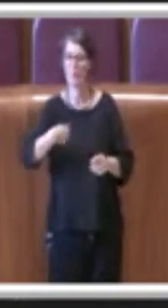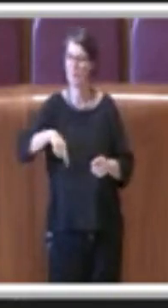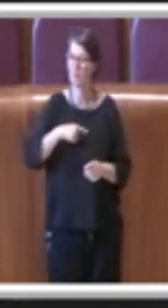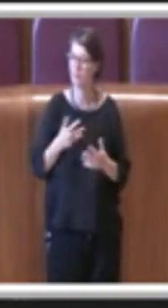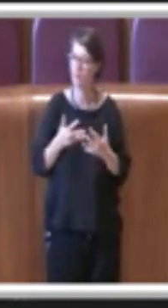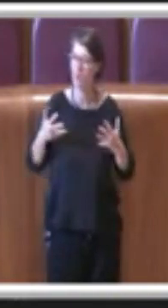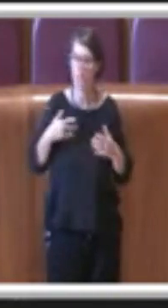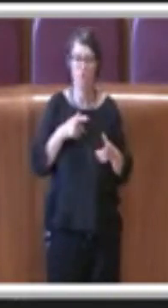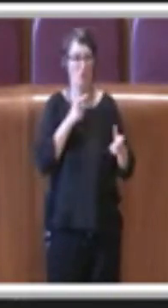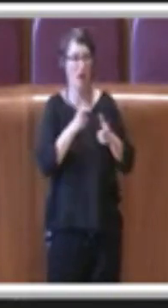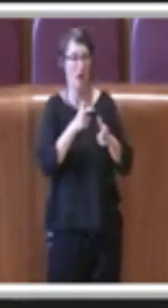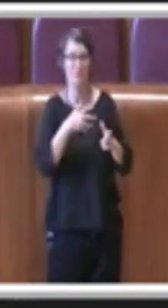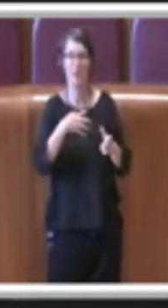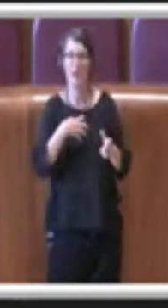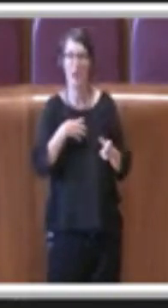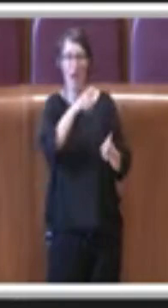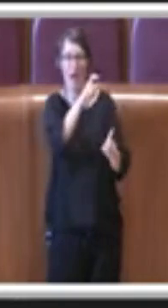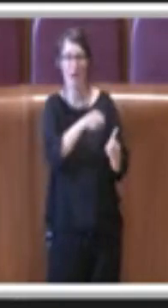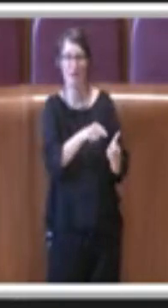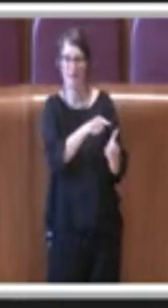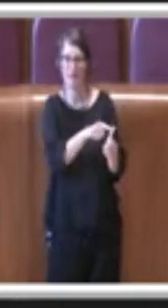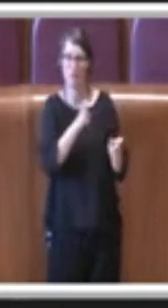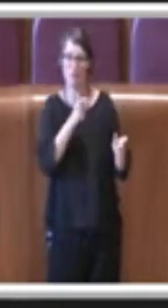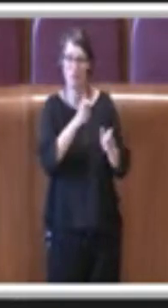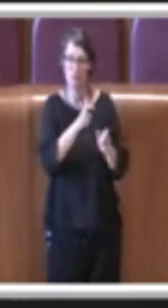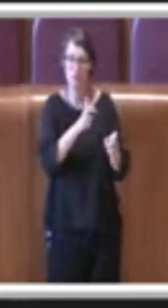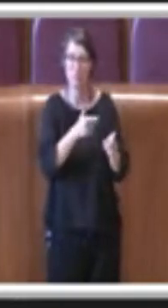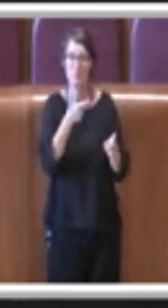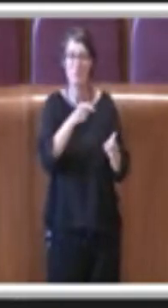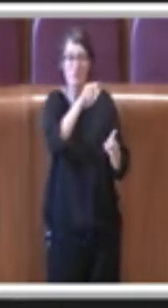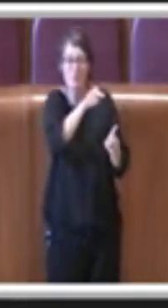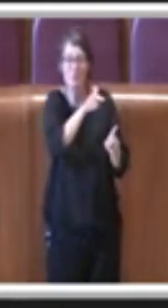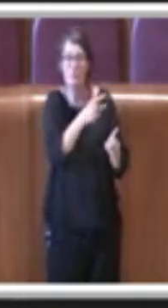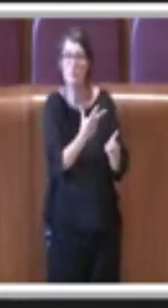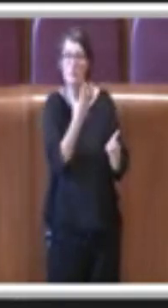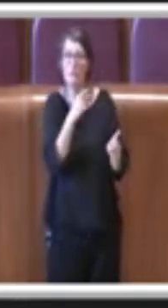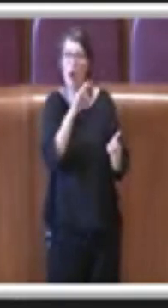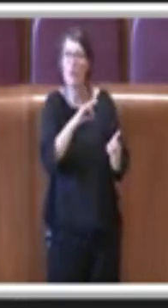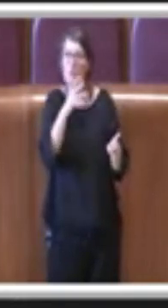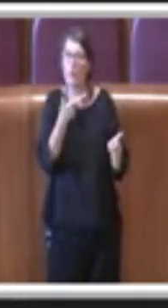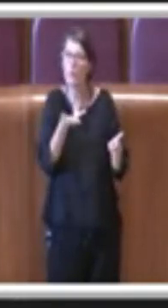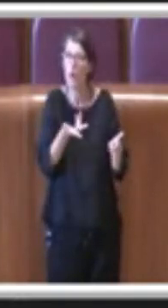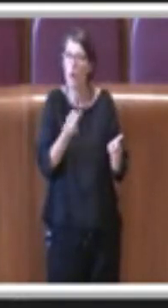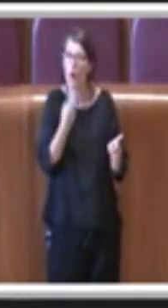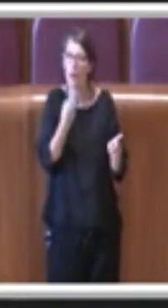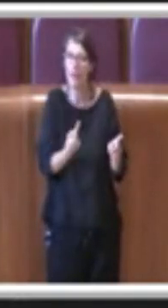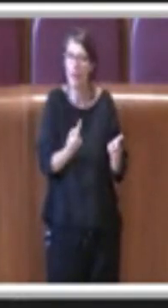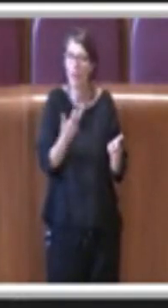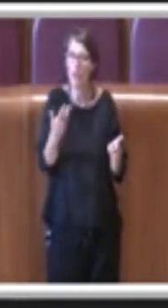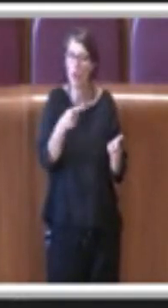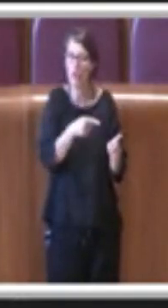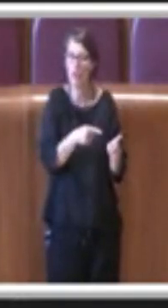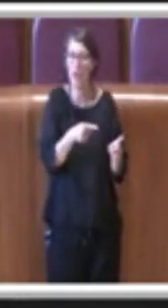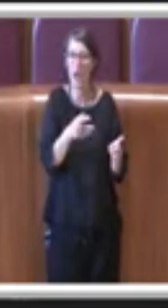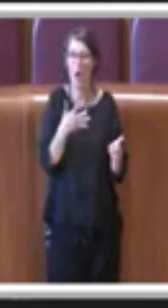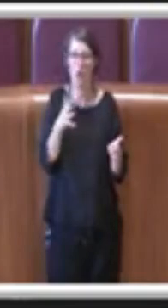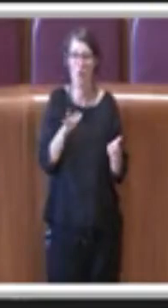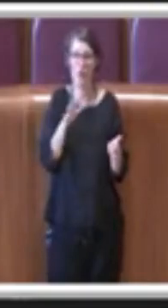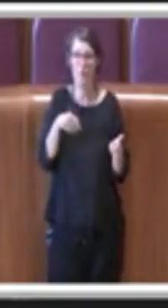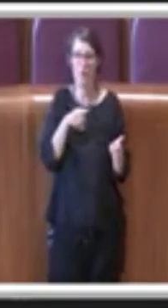Lemetti, il quale mi ha confermato e quindi forse questa è un'anticipazione, vado a dirla, che